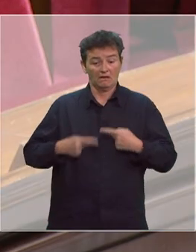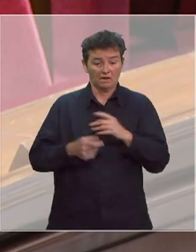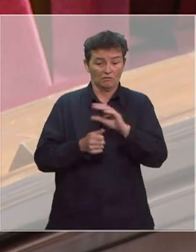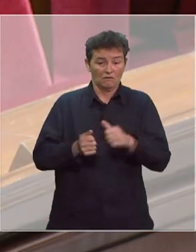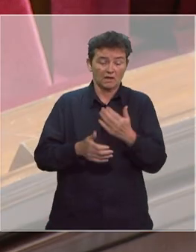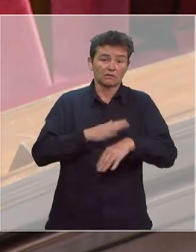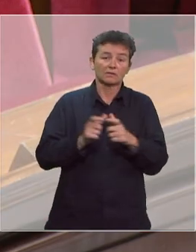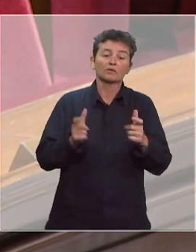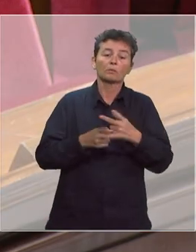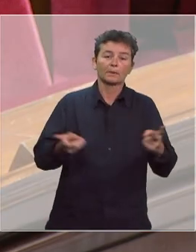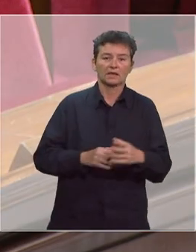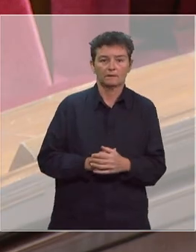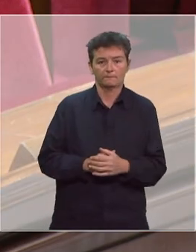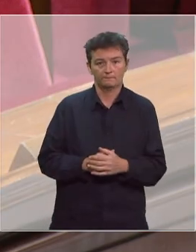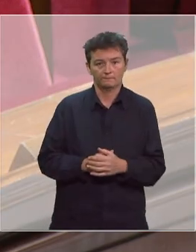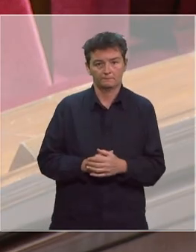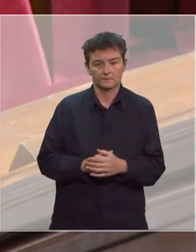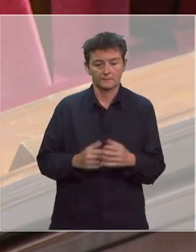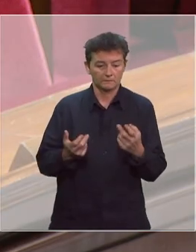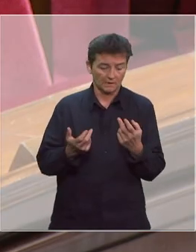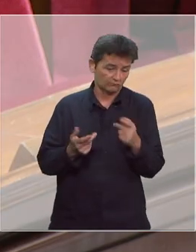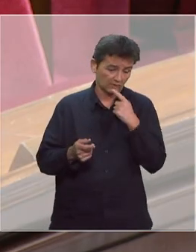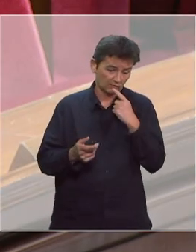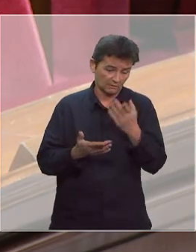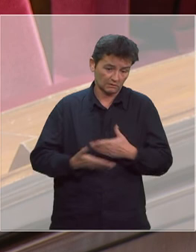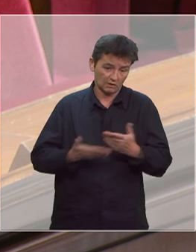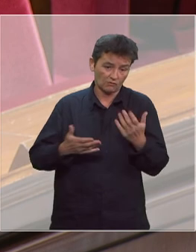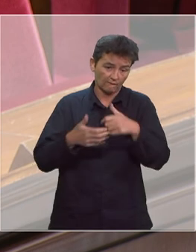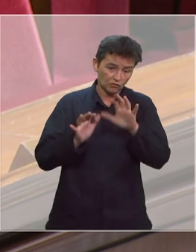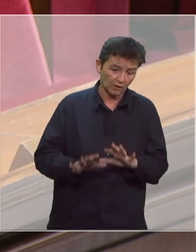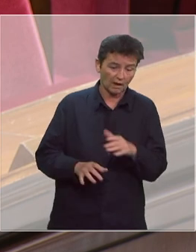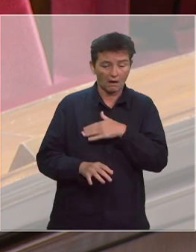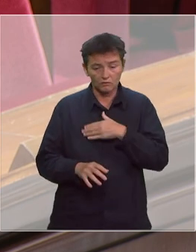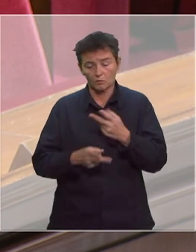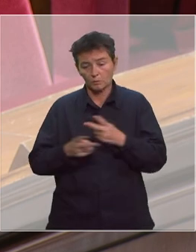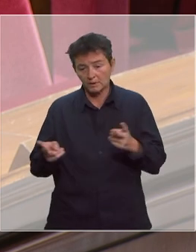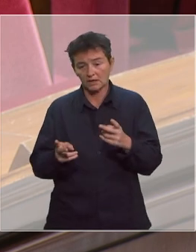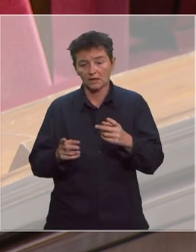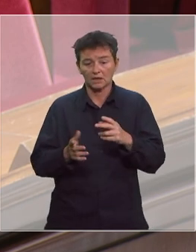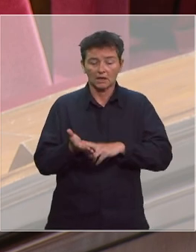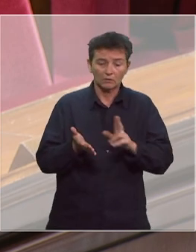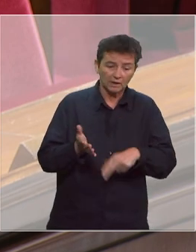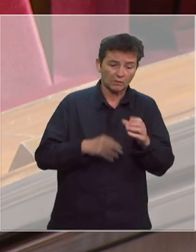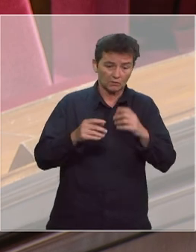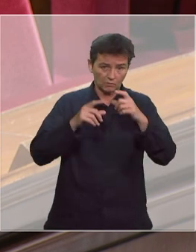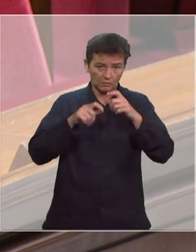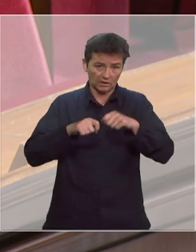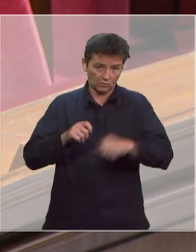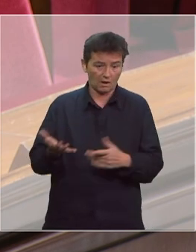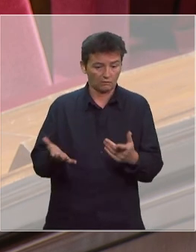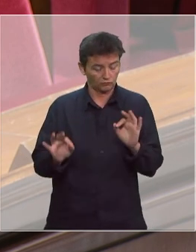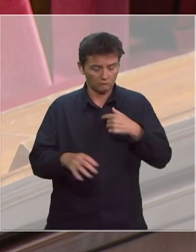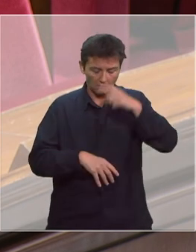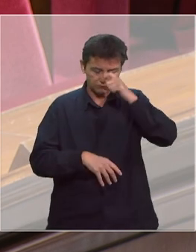employés du secteur public et à travers elle, la situation des fonctionnaires, des agents publics titulaires ou contractuels. C'est l'occasion pour moi de saluer leur engagement,